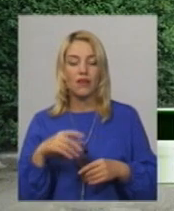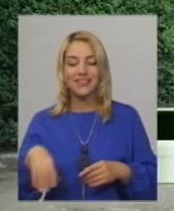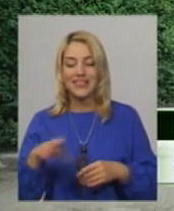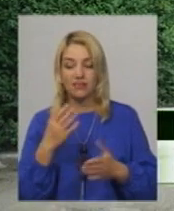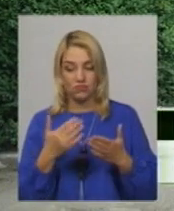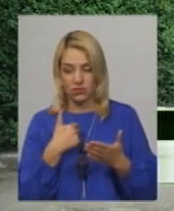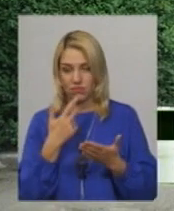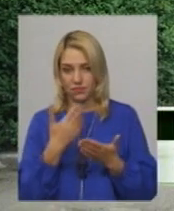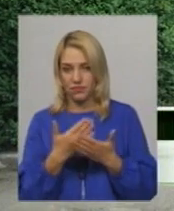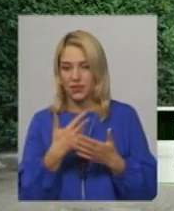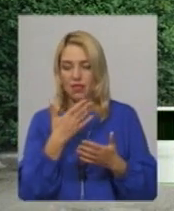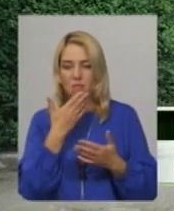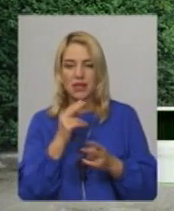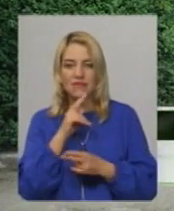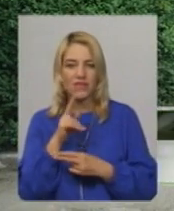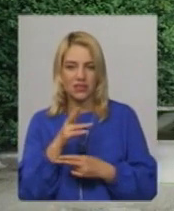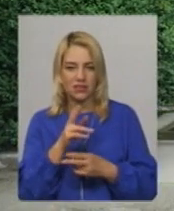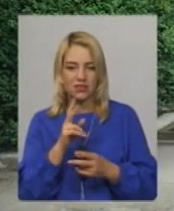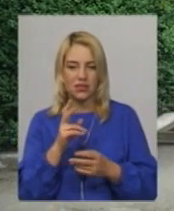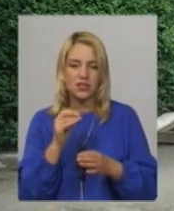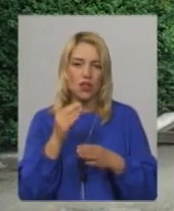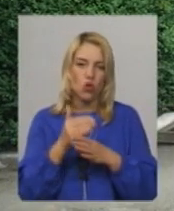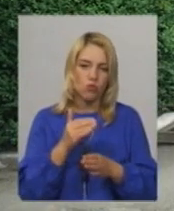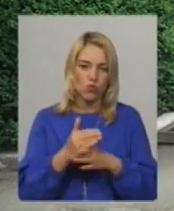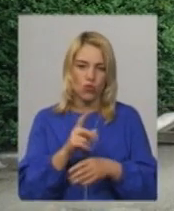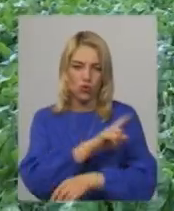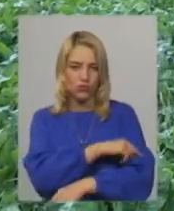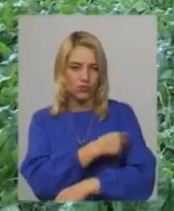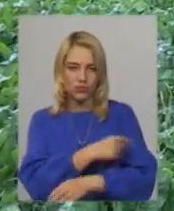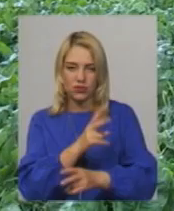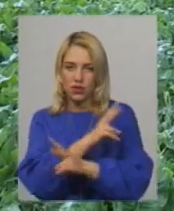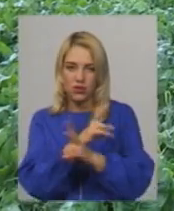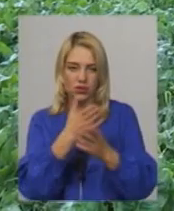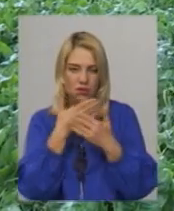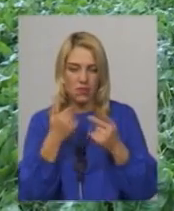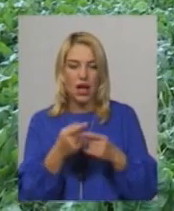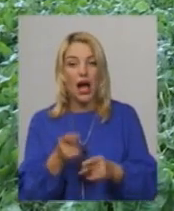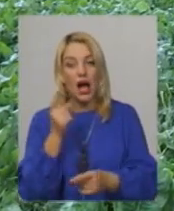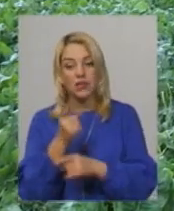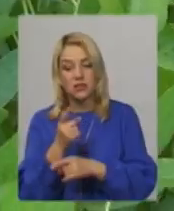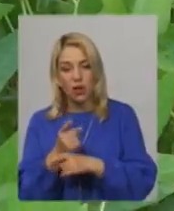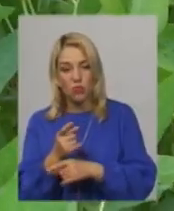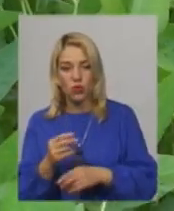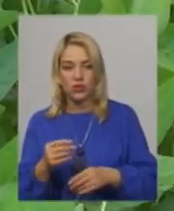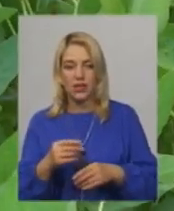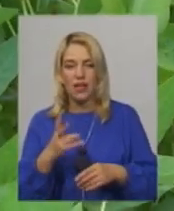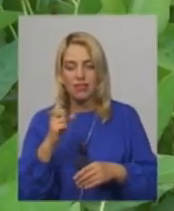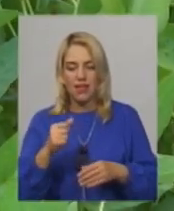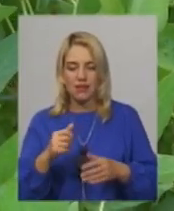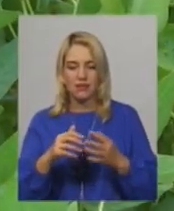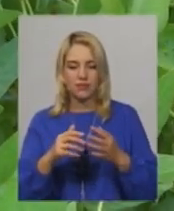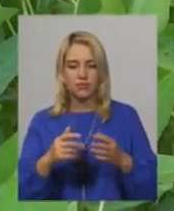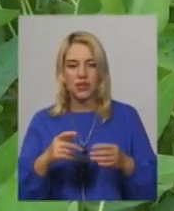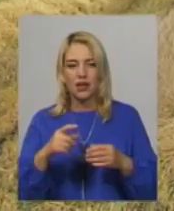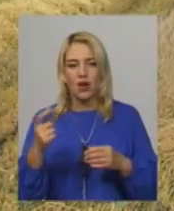помиляюся, ніхто не звертався за допомогою. Чи на Ферчицько-Кучерський пункт. Заборонити ж сіяти в селах на безгосподарських ділянках культури, які